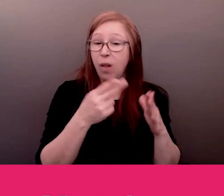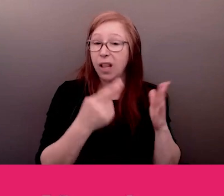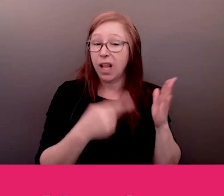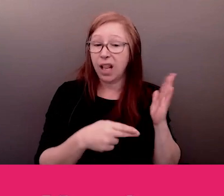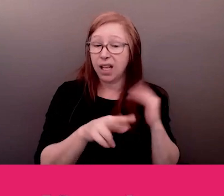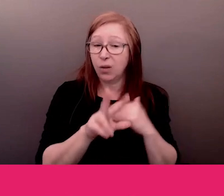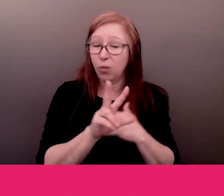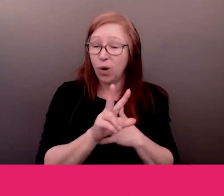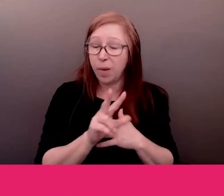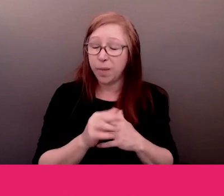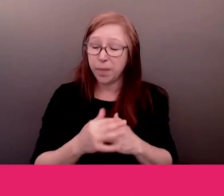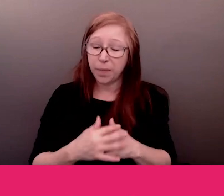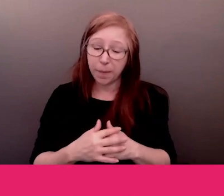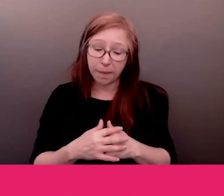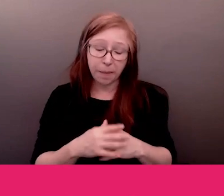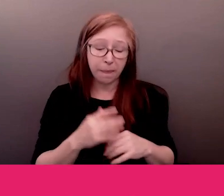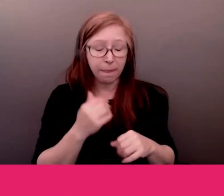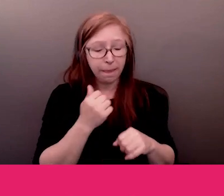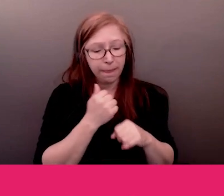merci Carol